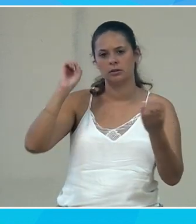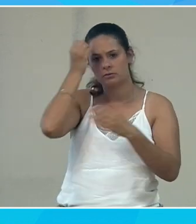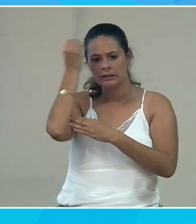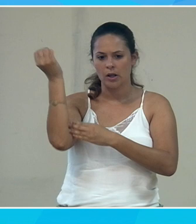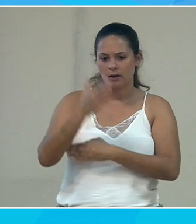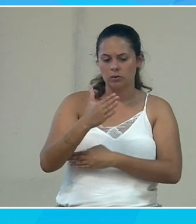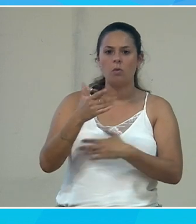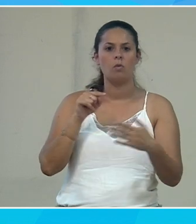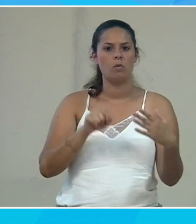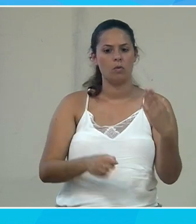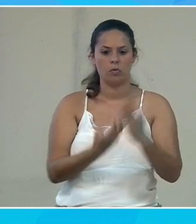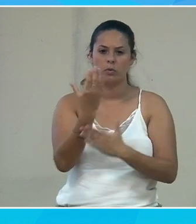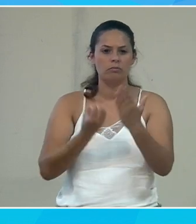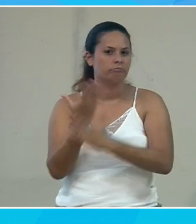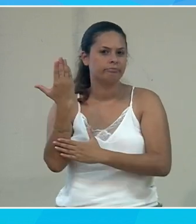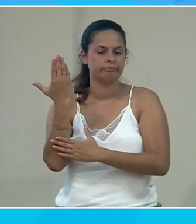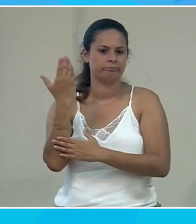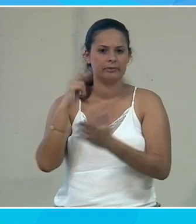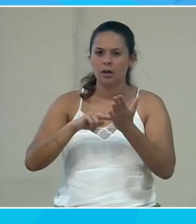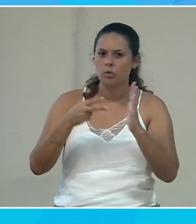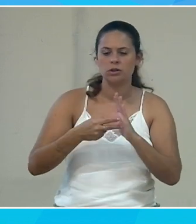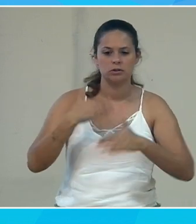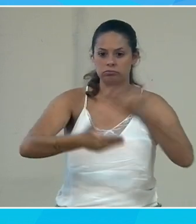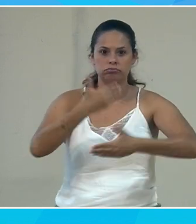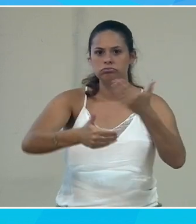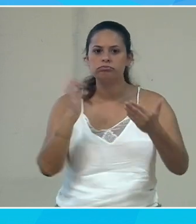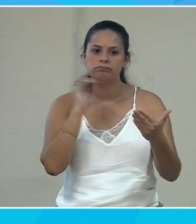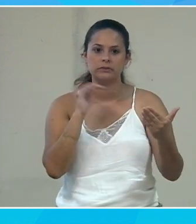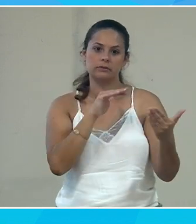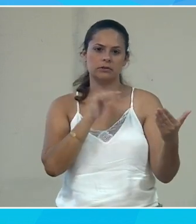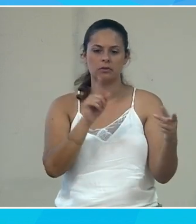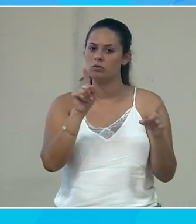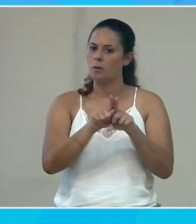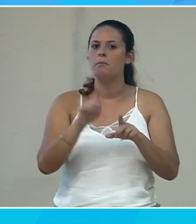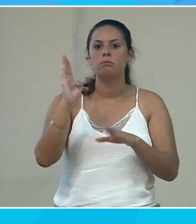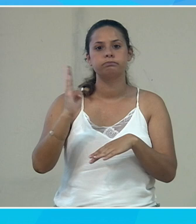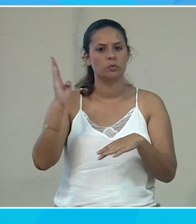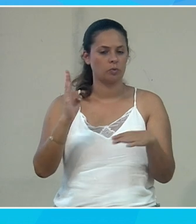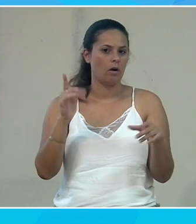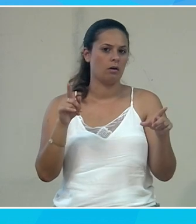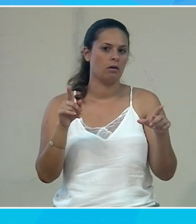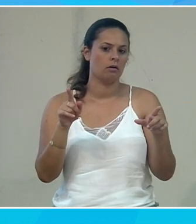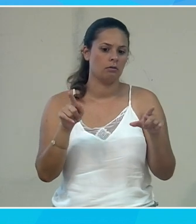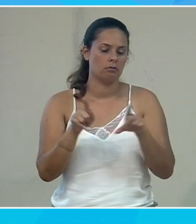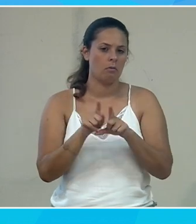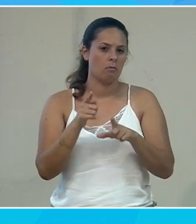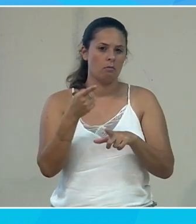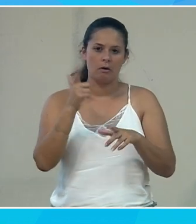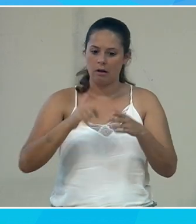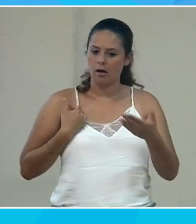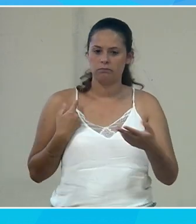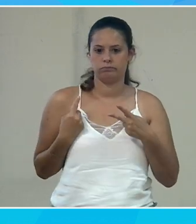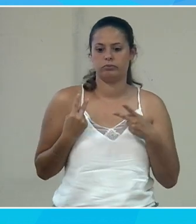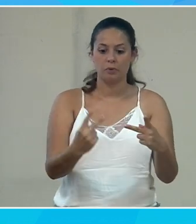important. Quand on voit que la technologie s'avance vraiment très très vite, on a vraiment besoin quelque part d'être innovant.